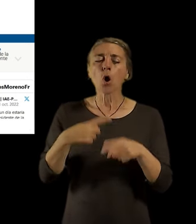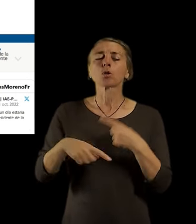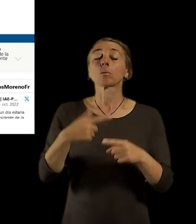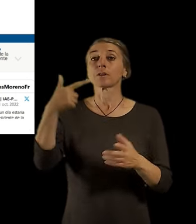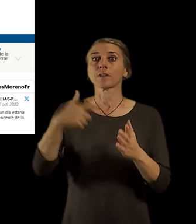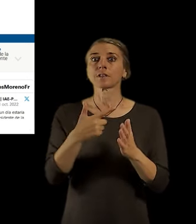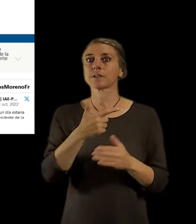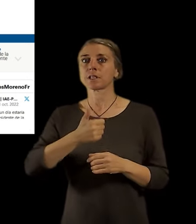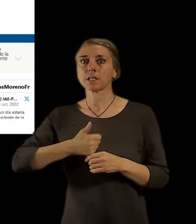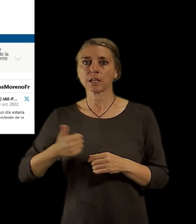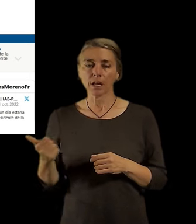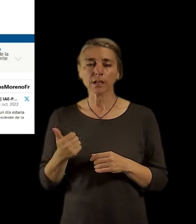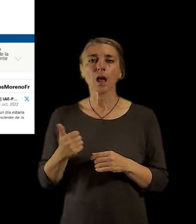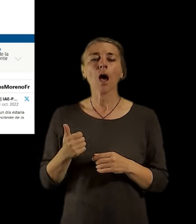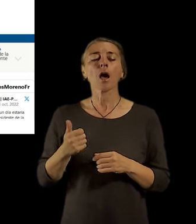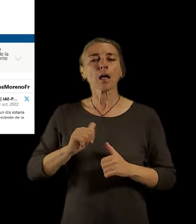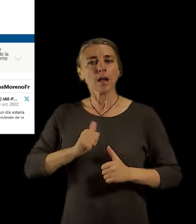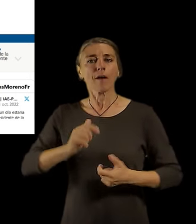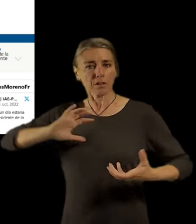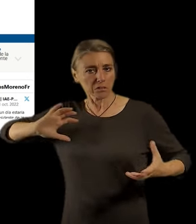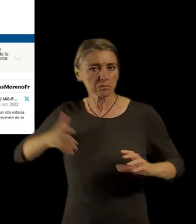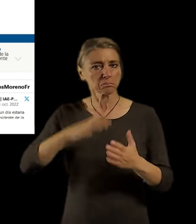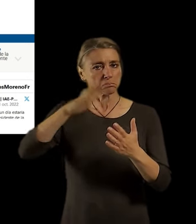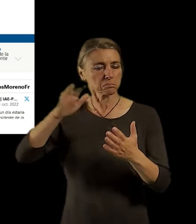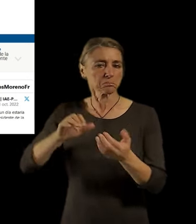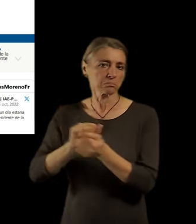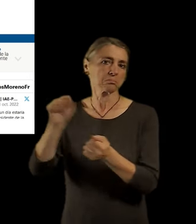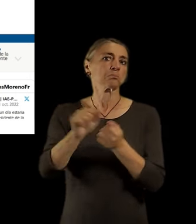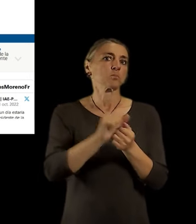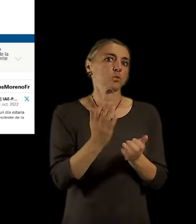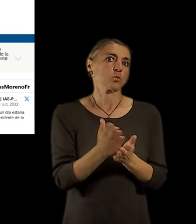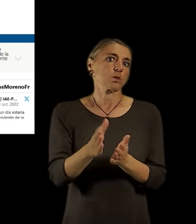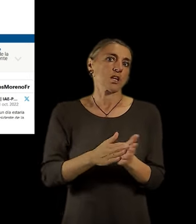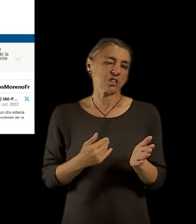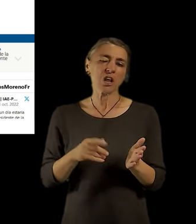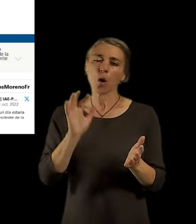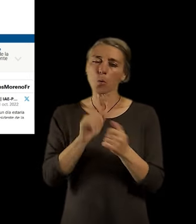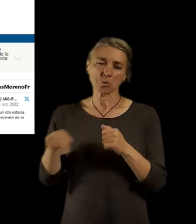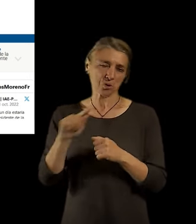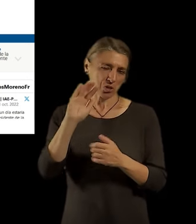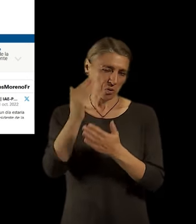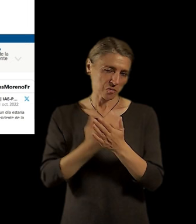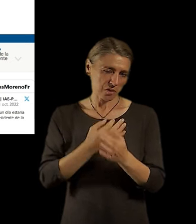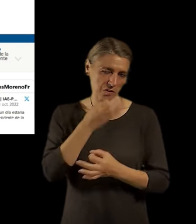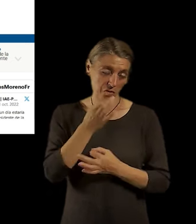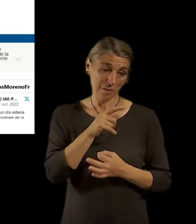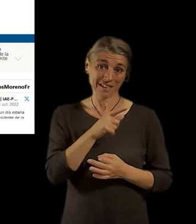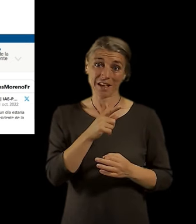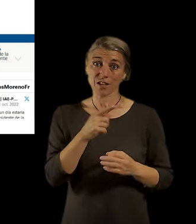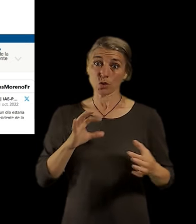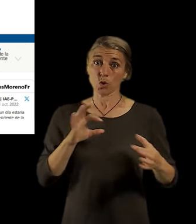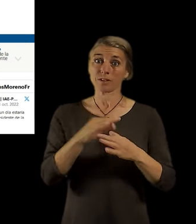koncept zhrnuje. Určitě jste o něm zaslechli i ve spojitosti právě s tou Paříží, kde právě starostka, která